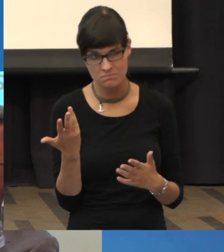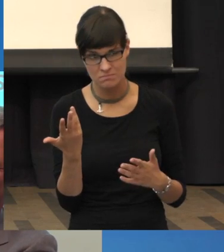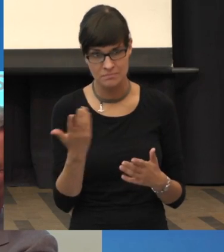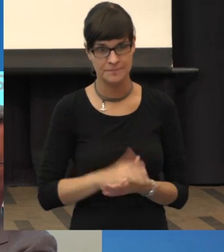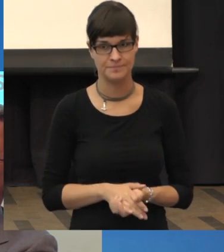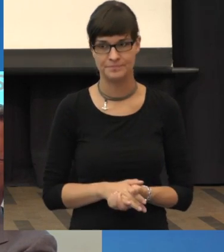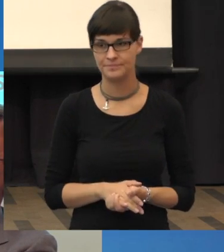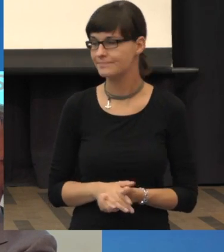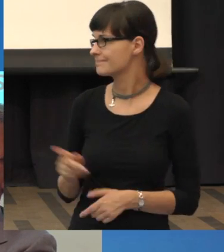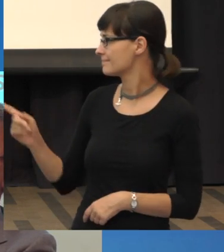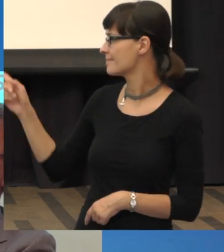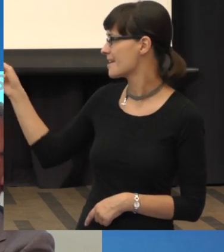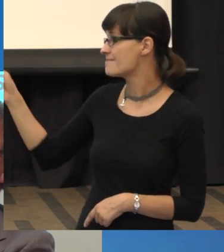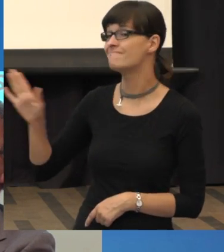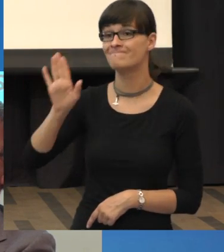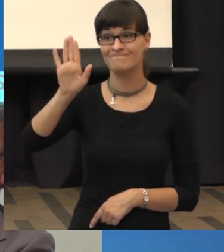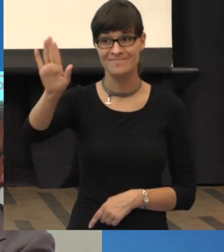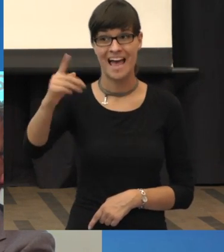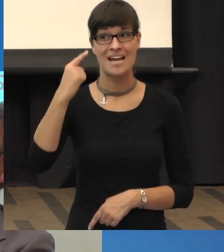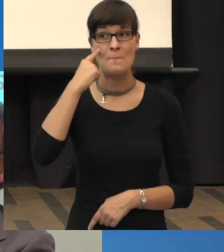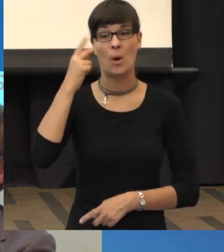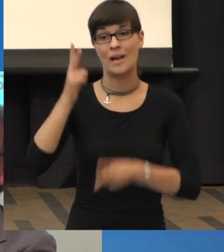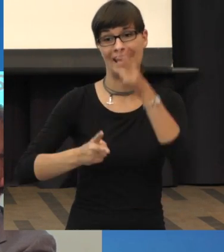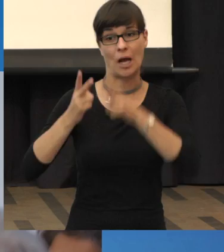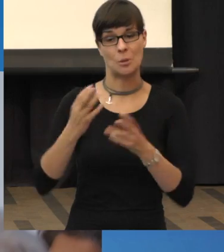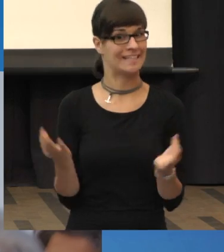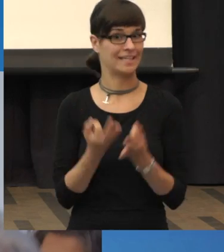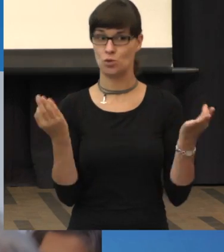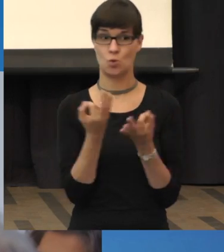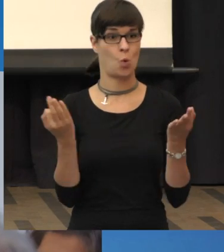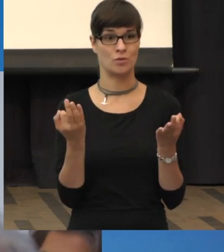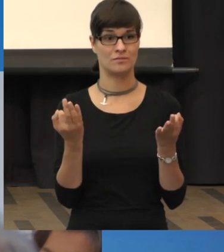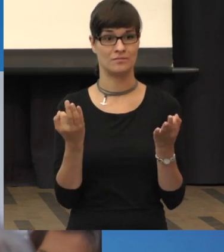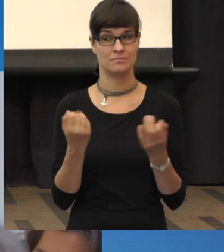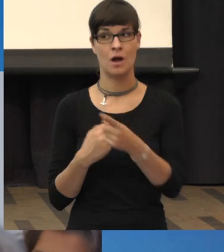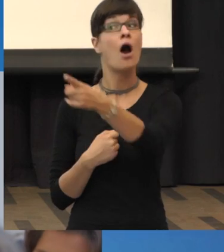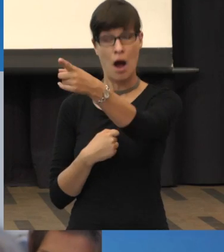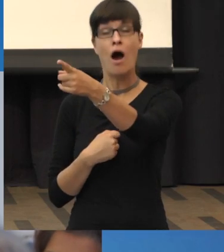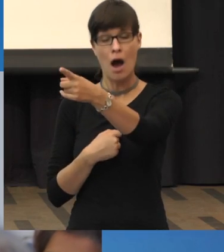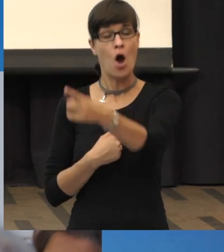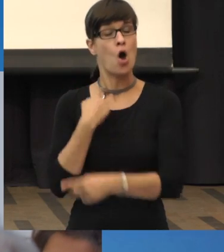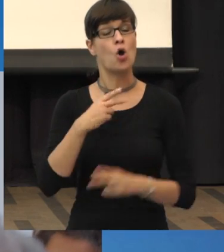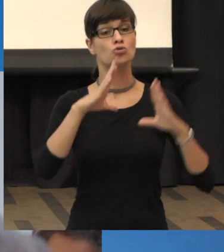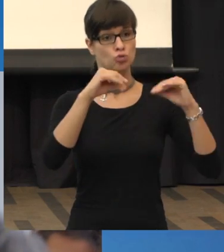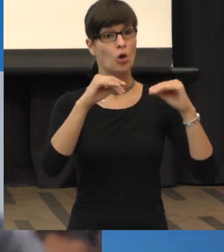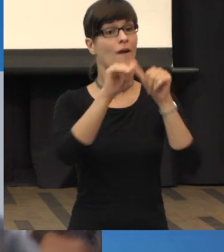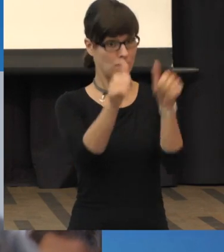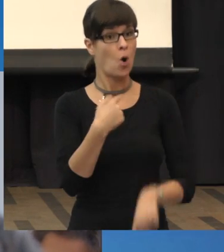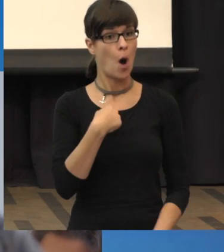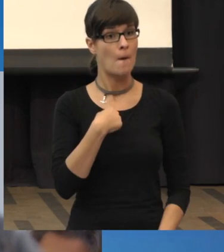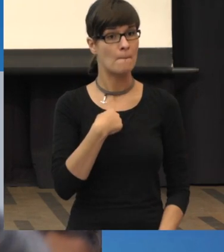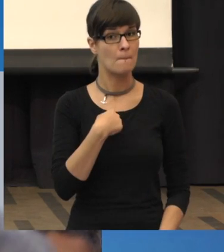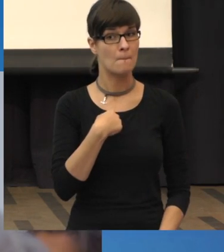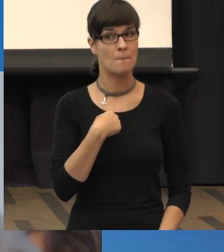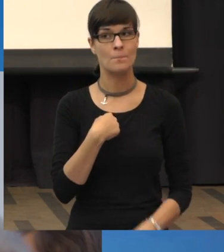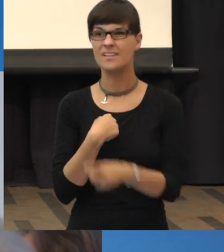Das hat jetzt nichts mit Makuladegeneration zu tun, was Sie da haben. Das ist die trockene Makuladegeneration. Die macht